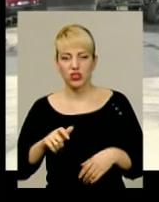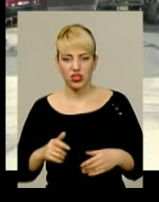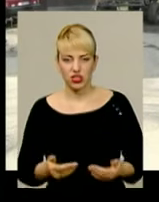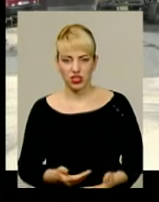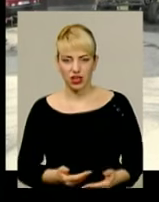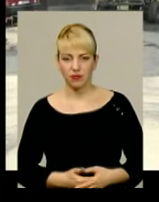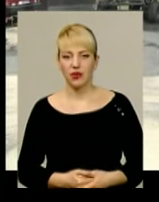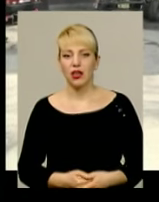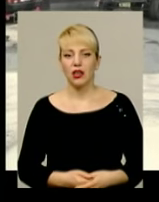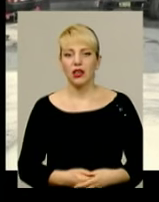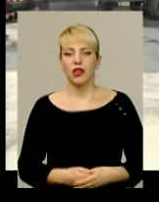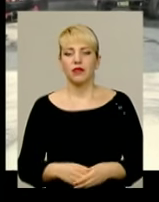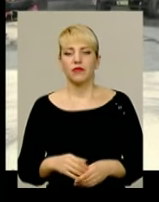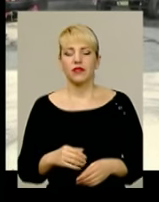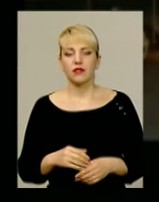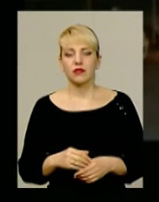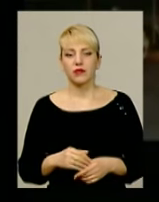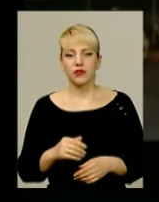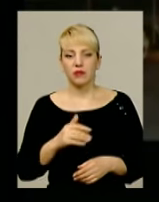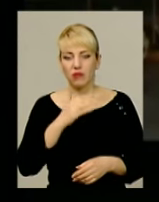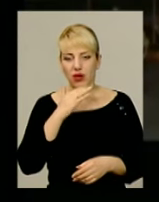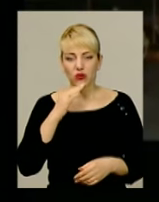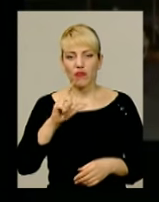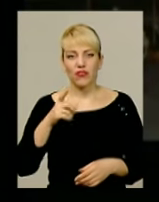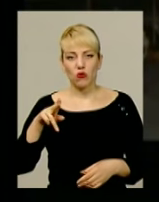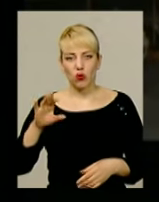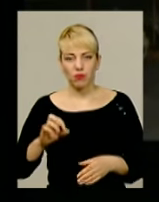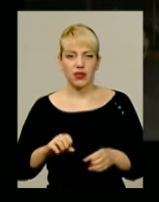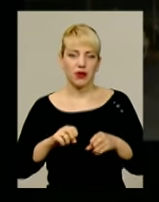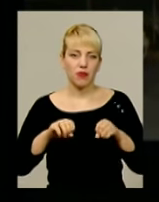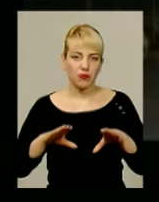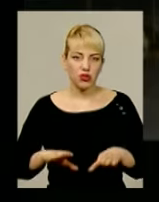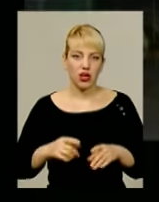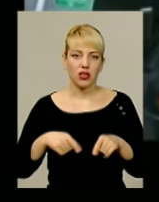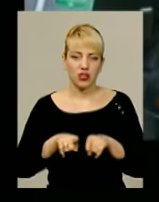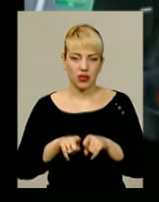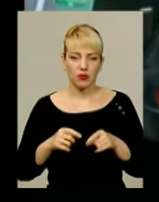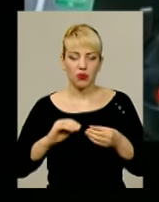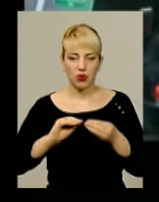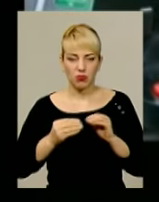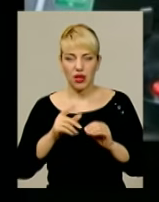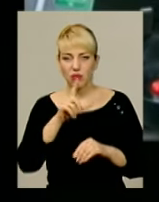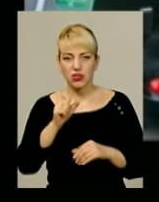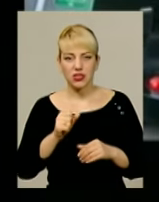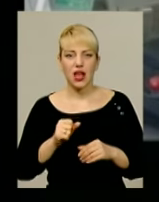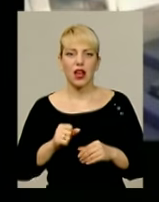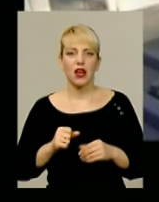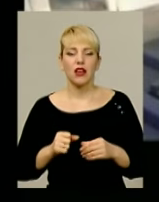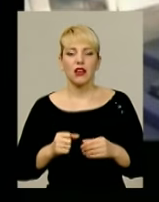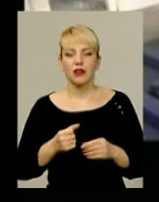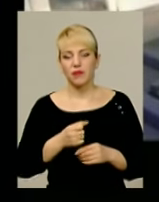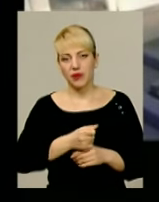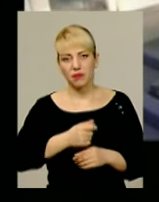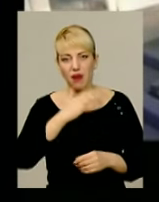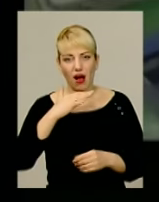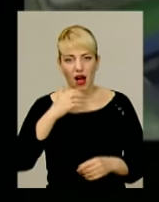спецтранспорту. А отже, і допомогу. Тоді як у Європі проблему паркомість роз'язали давно. За рахунок багаторівневих та підземних